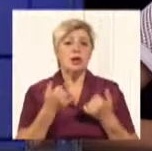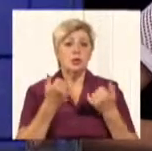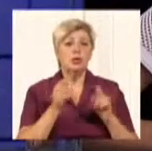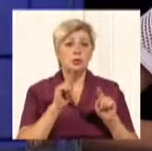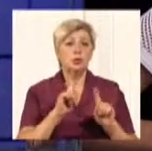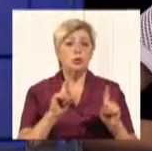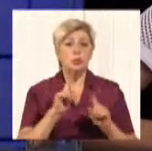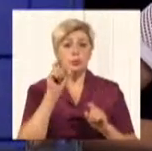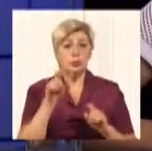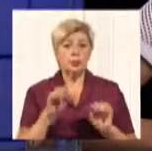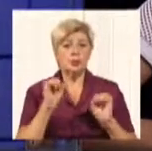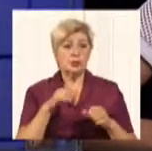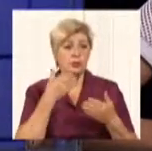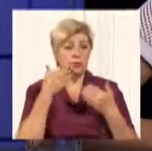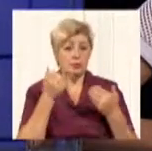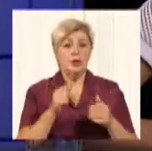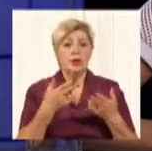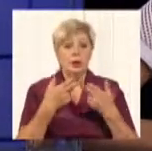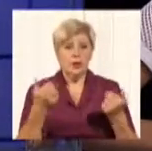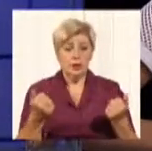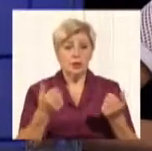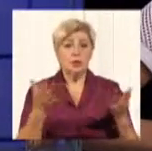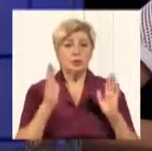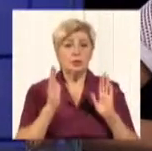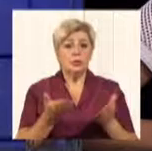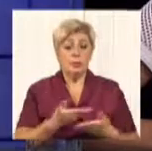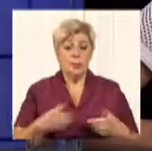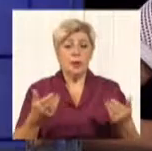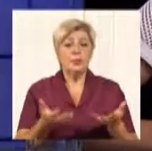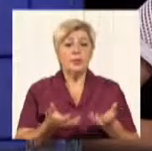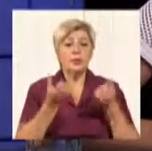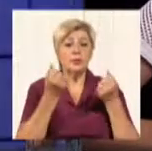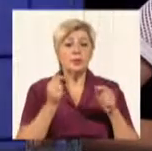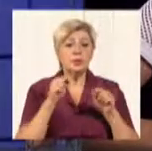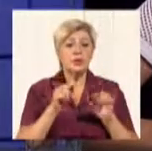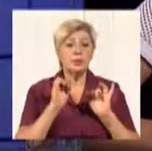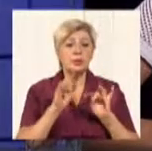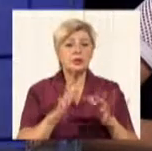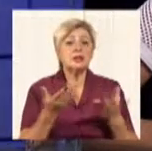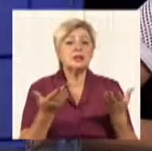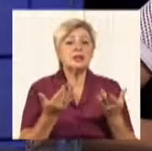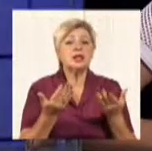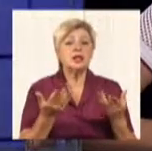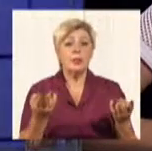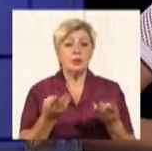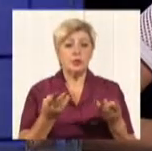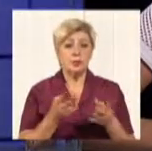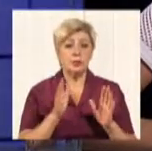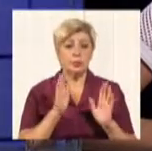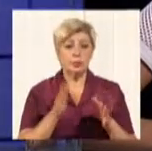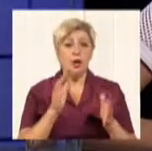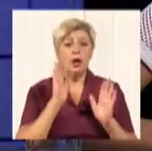щоб людина могла туди звернутися. Так, звісно, ми підтримуватимемо цей процес, стільки, скільки потрібно буде. Ми